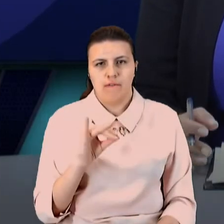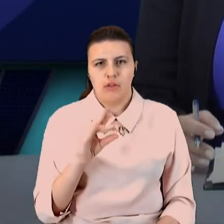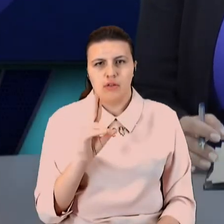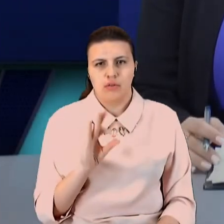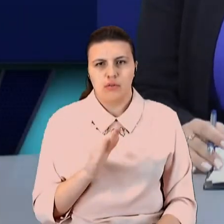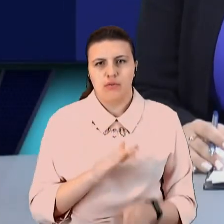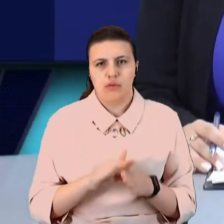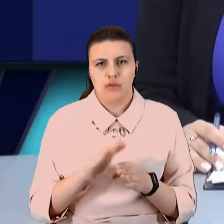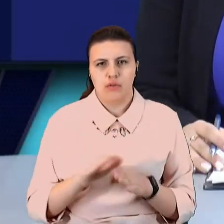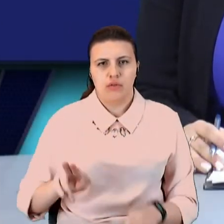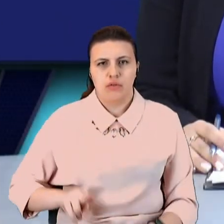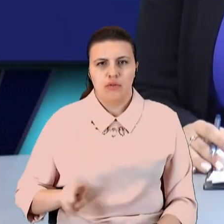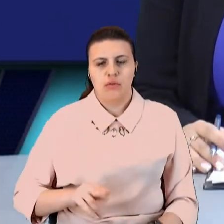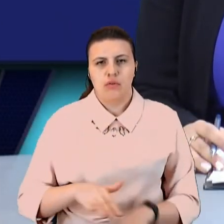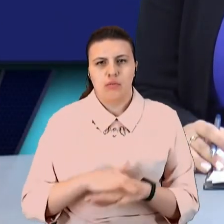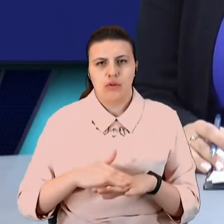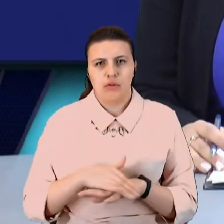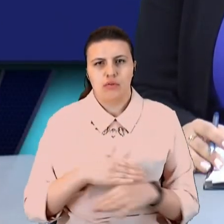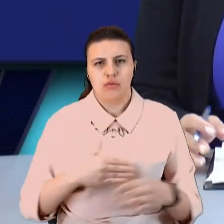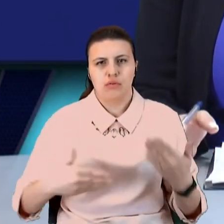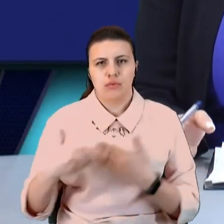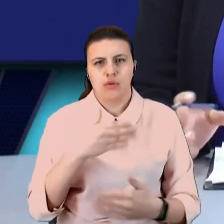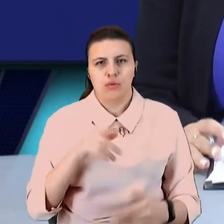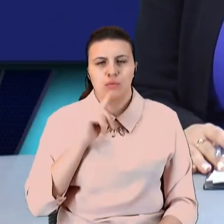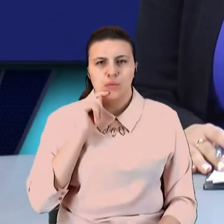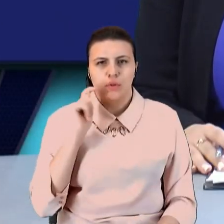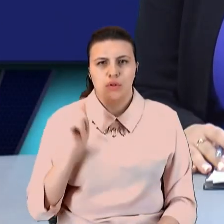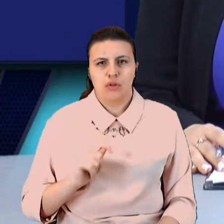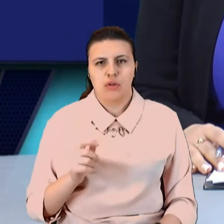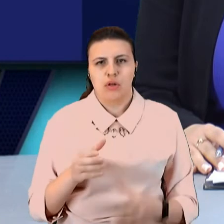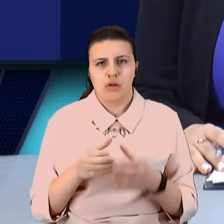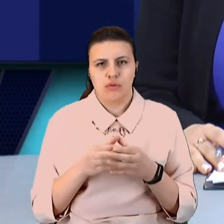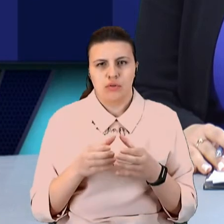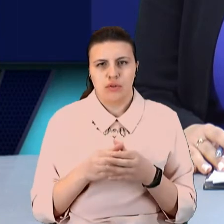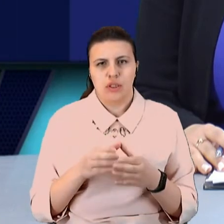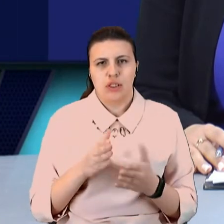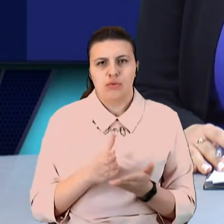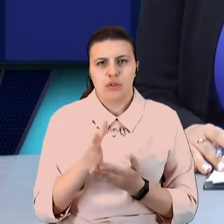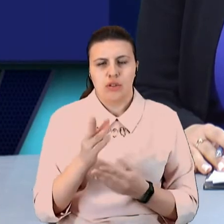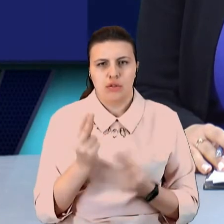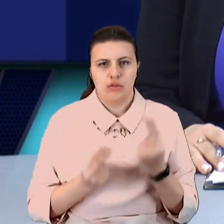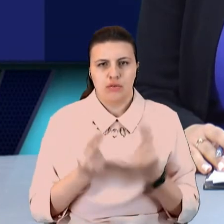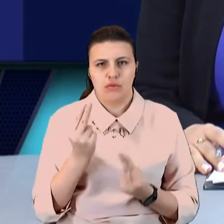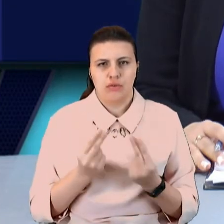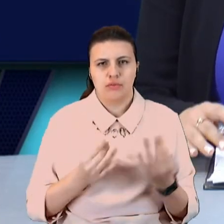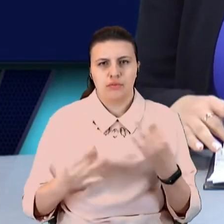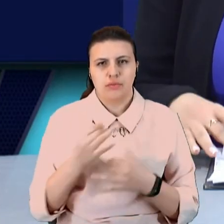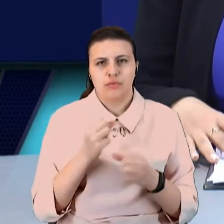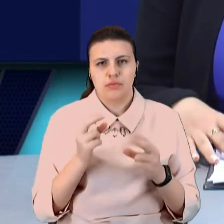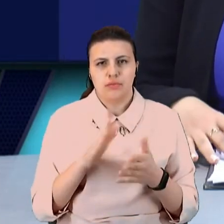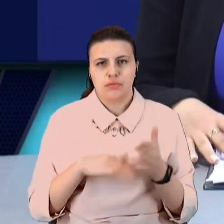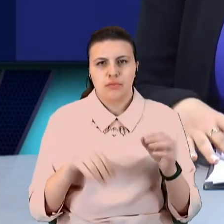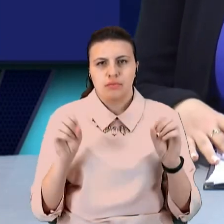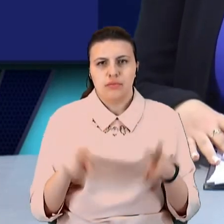директорка громадської спілки Української асоціації індустрії. Іграшок з пані Наталіємо обговорювали, як безпечно купити дитині